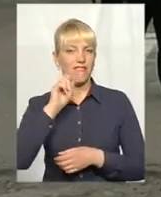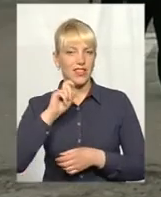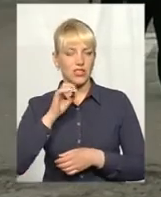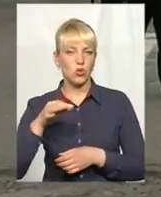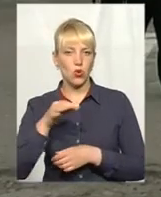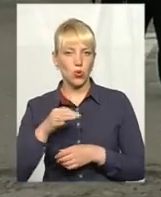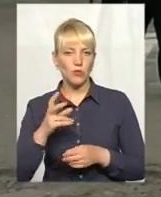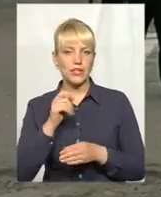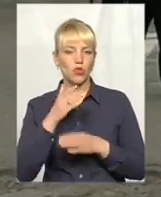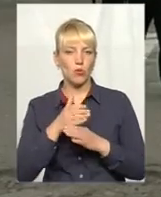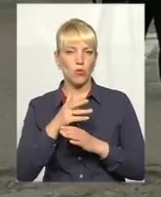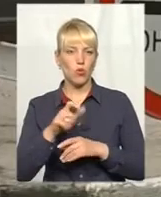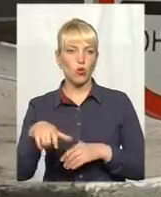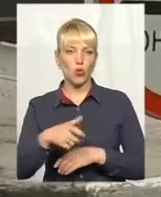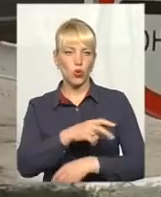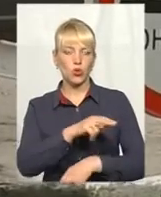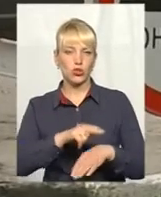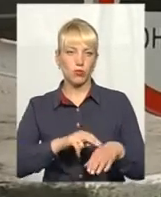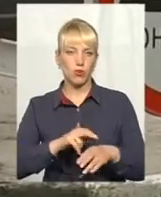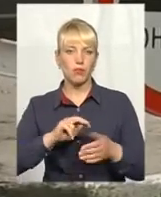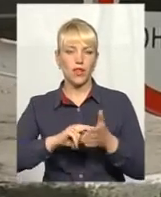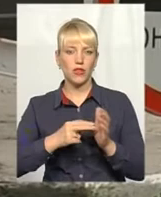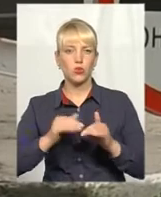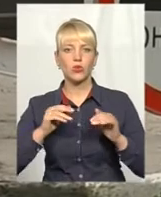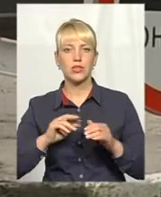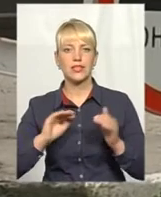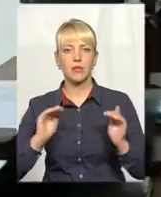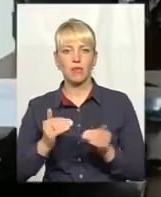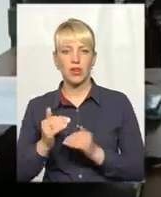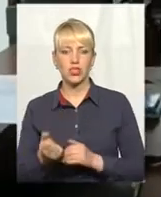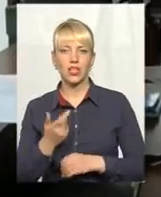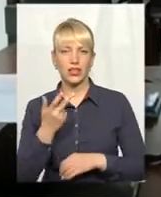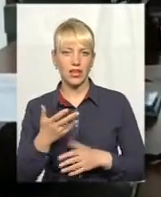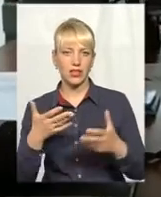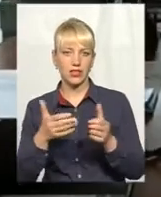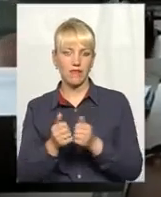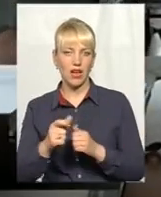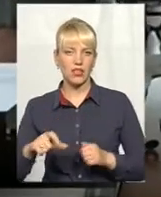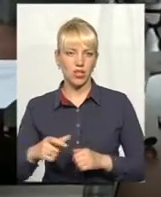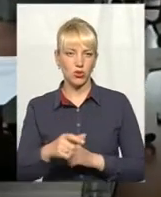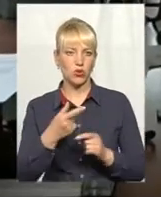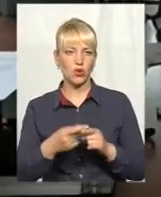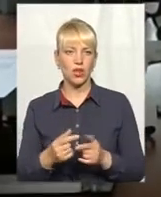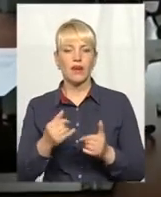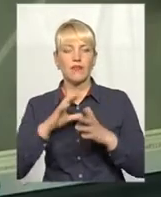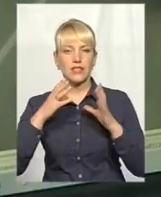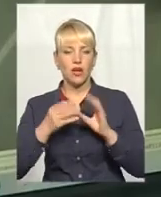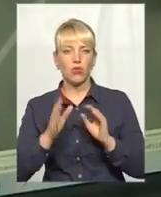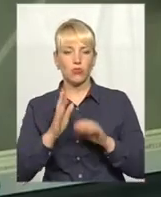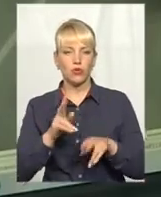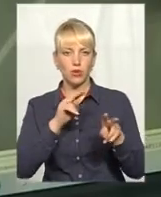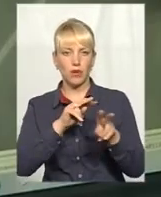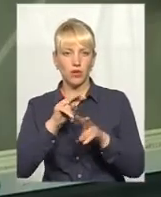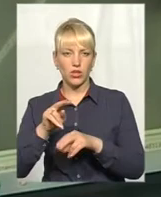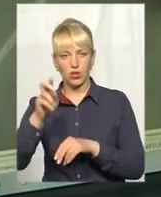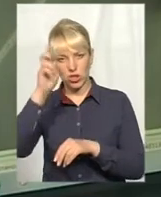допомогою дорожньої поліції планують зменшити кількість дорожньо-транспортних пригод на автошляхах. Загалом в Україні поки що патрулюватимуть чотири траси